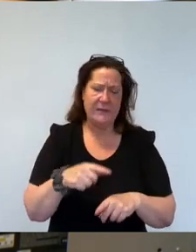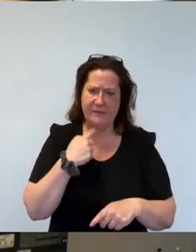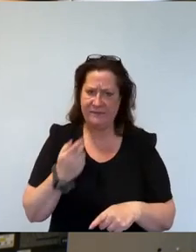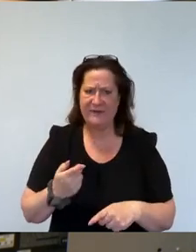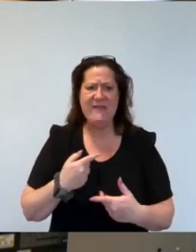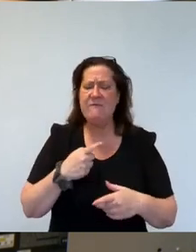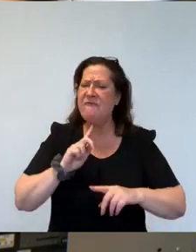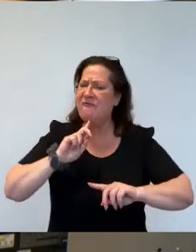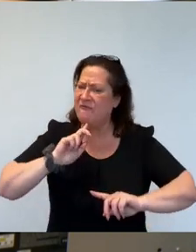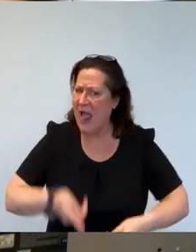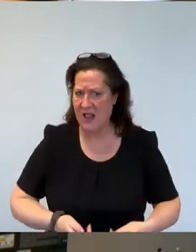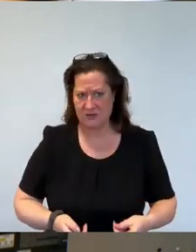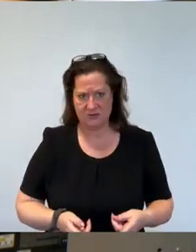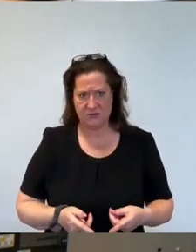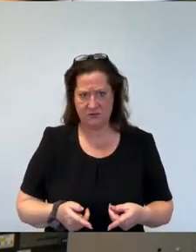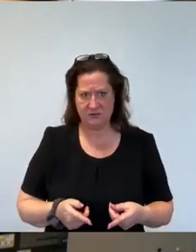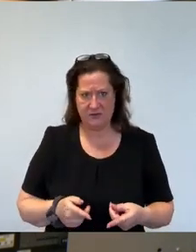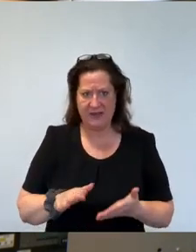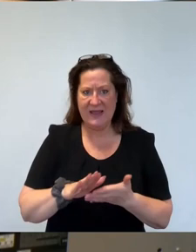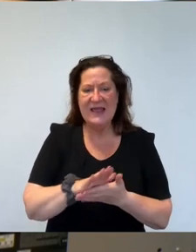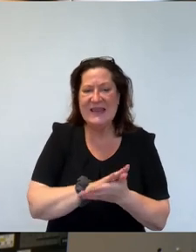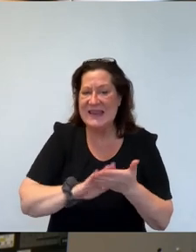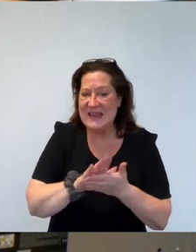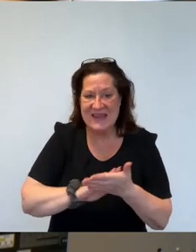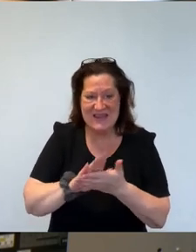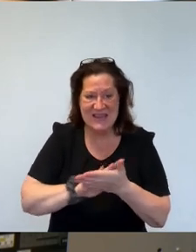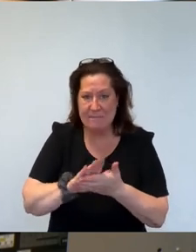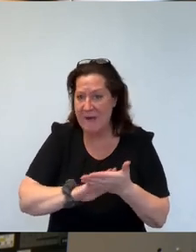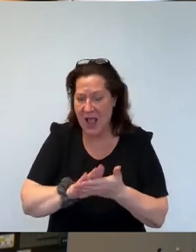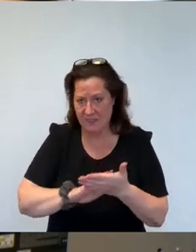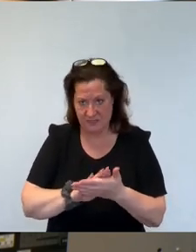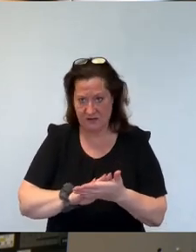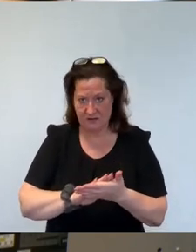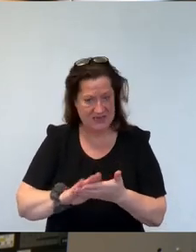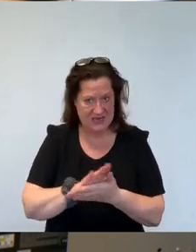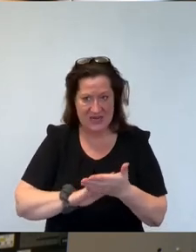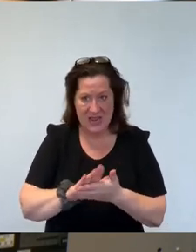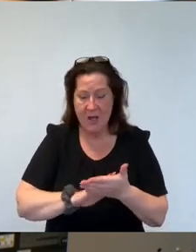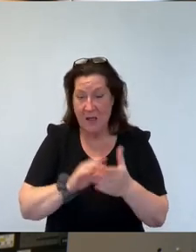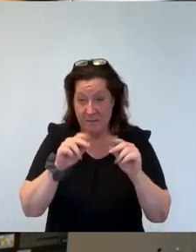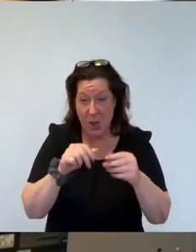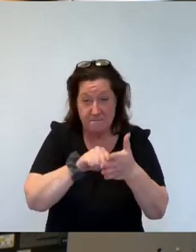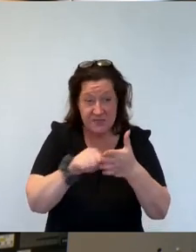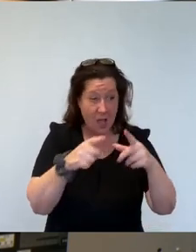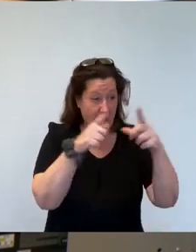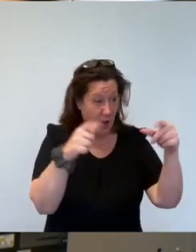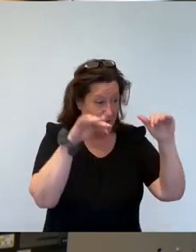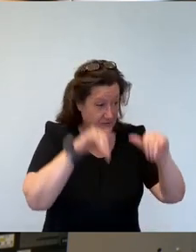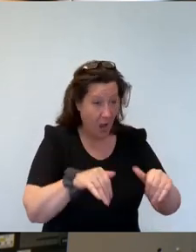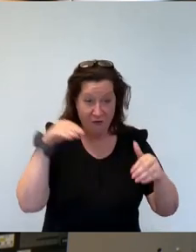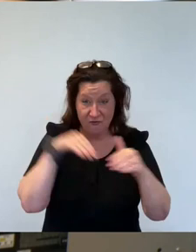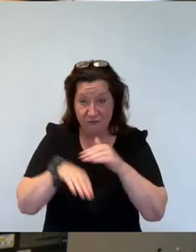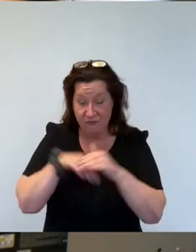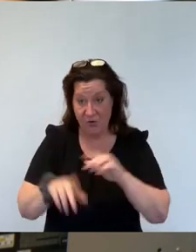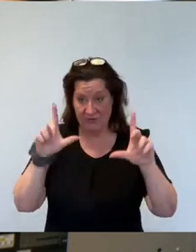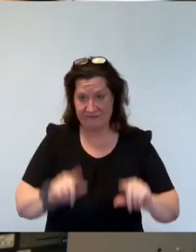Niemand wird eine Flucht nicht antreten, weil es hier eine Bezahlkarte gibt. Das ist eine absurde Behauptung.